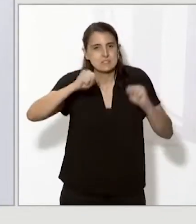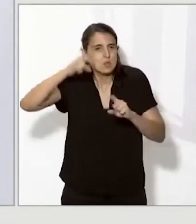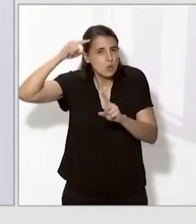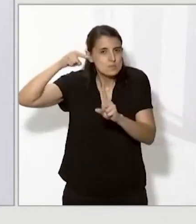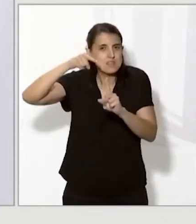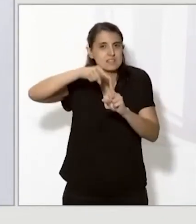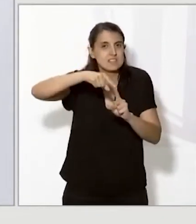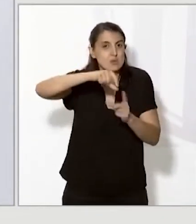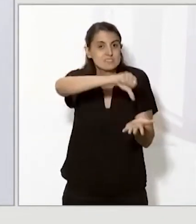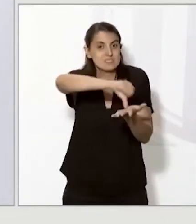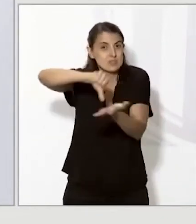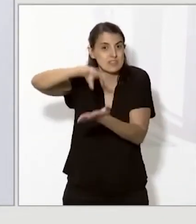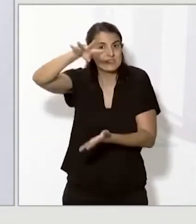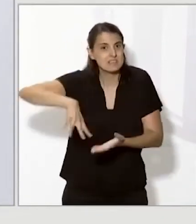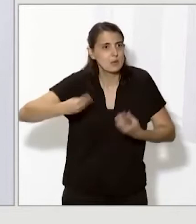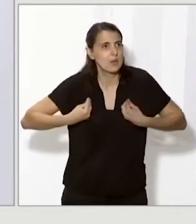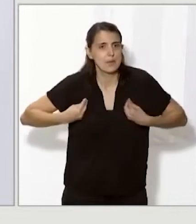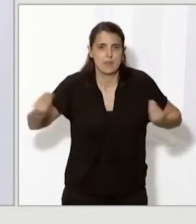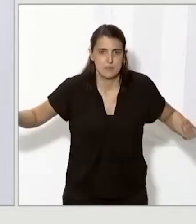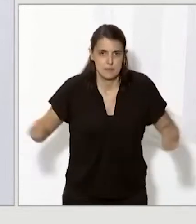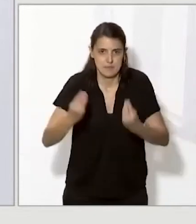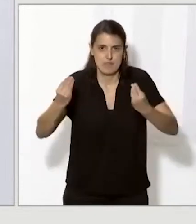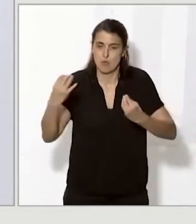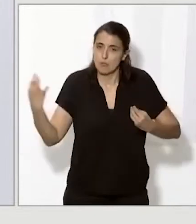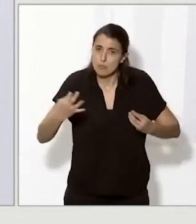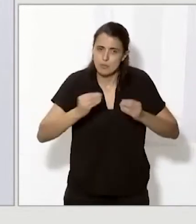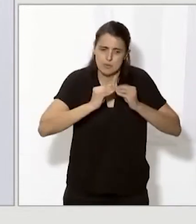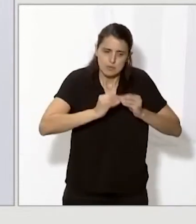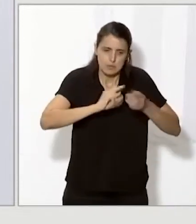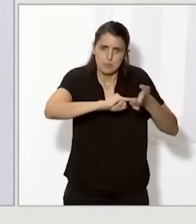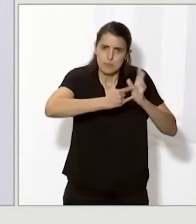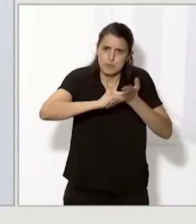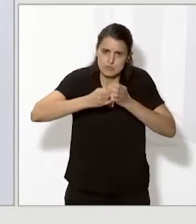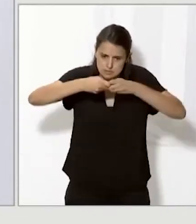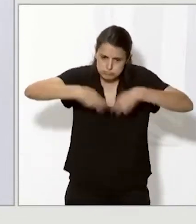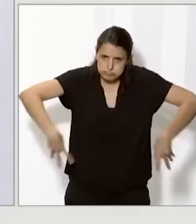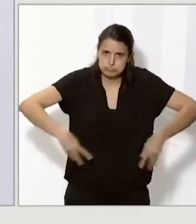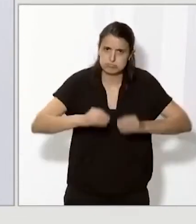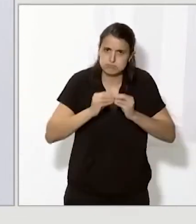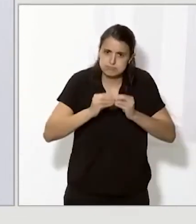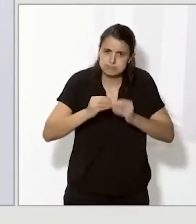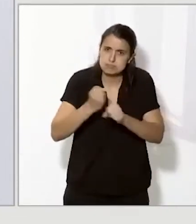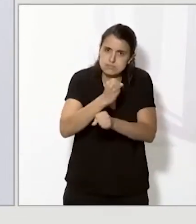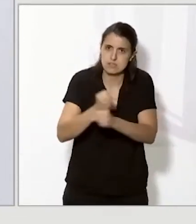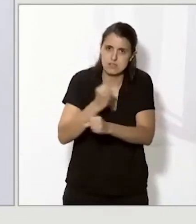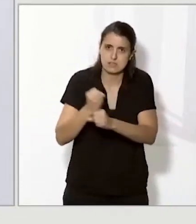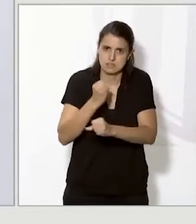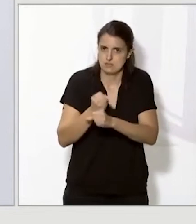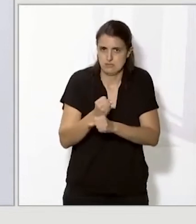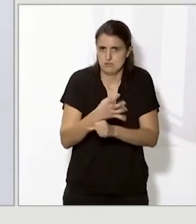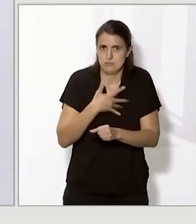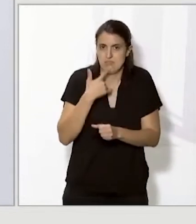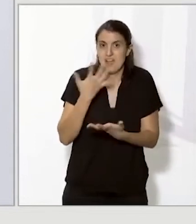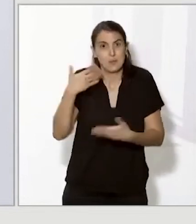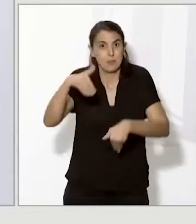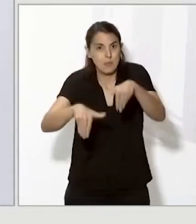permetin en aquest govern finalitzar, desplegar i implementar els projectes en els que es treballa i per tant es descarta